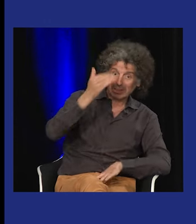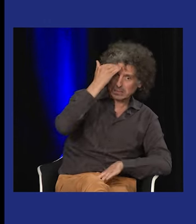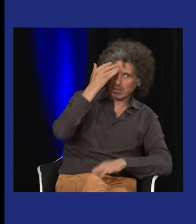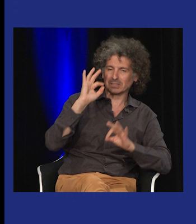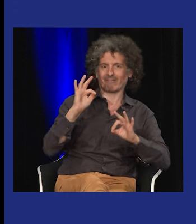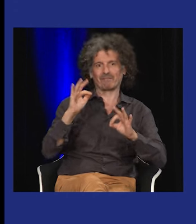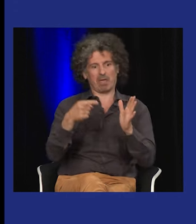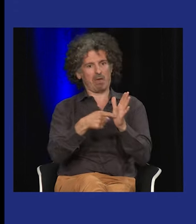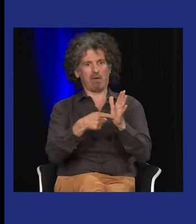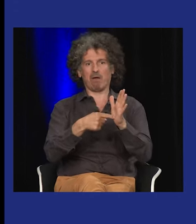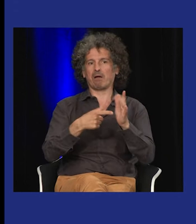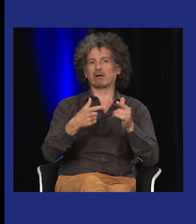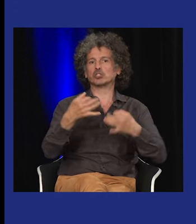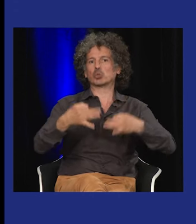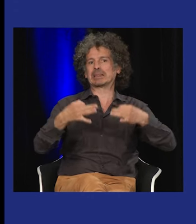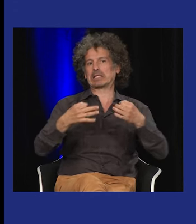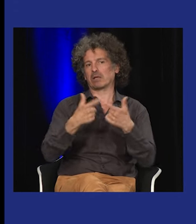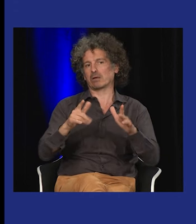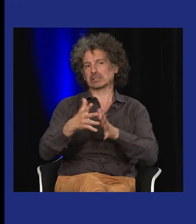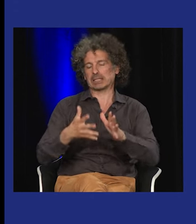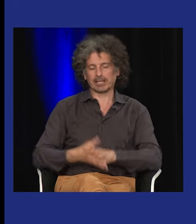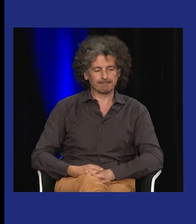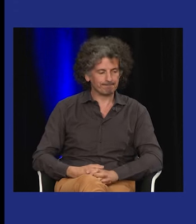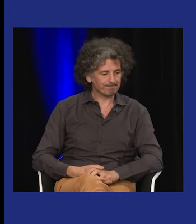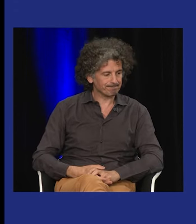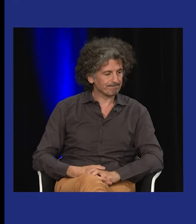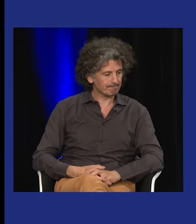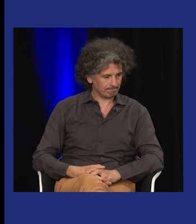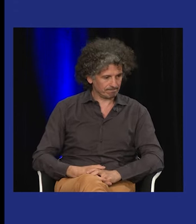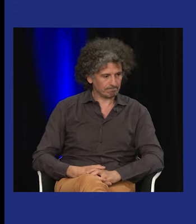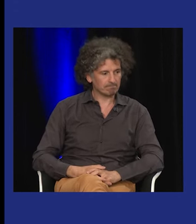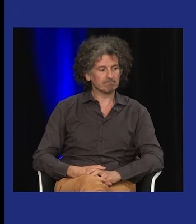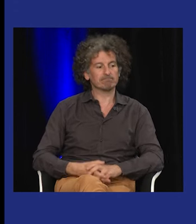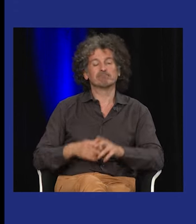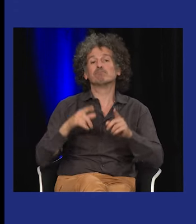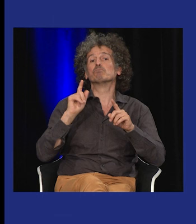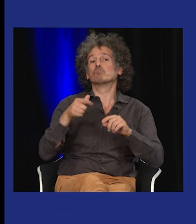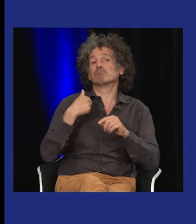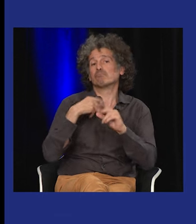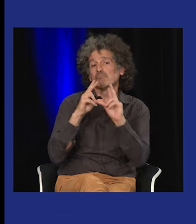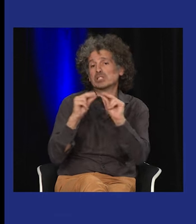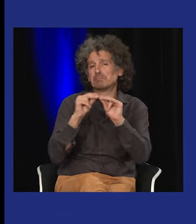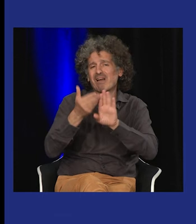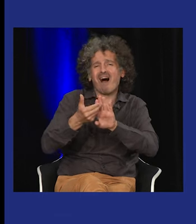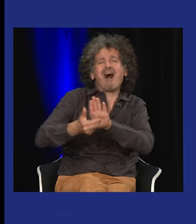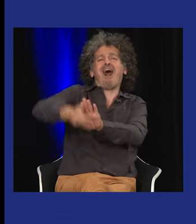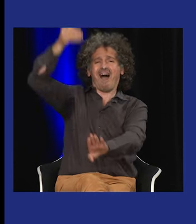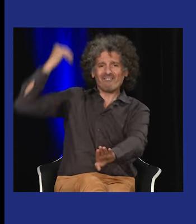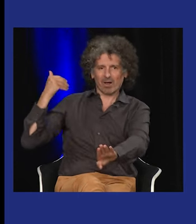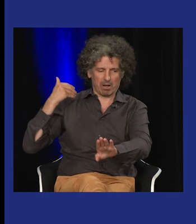sur la langue, une reconnaissance juridique de la langue des signes.